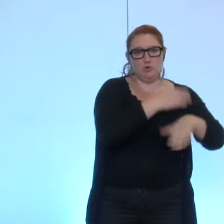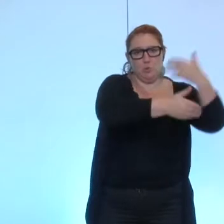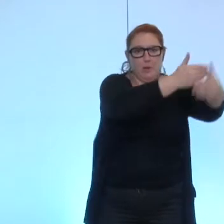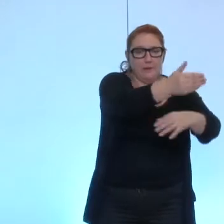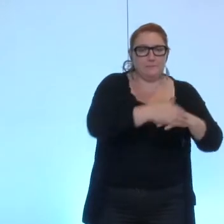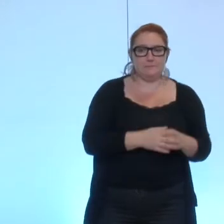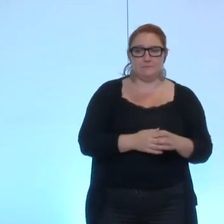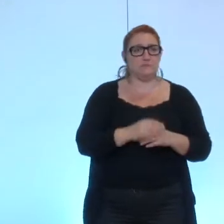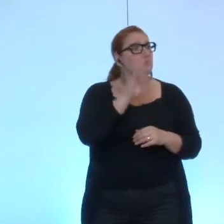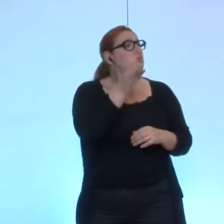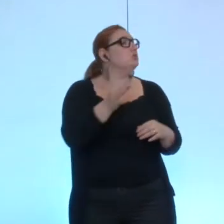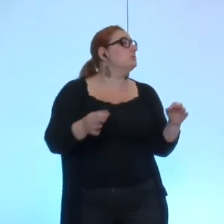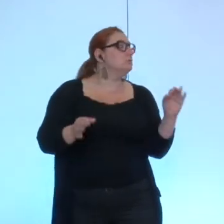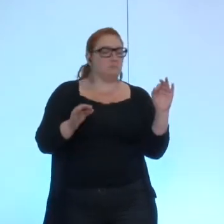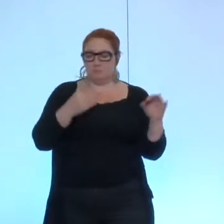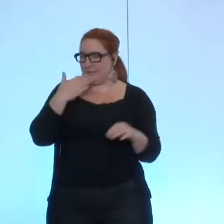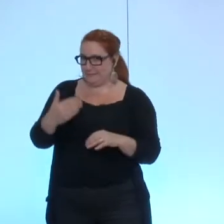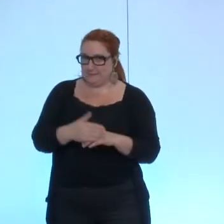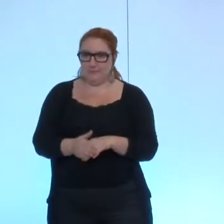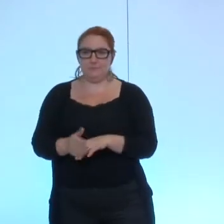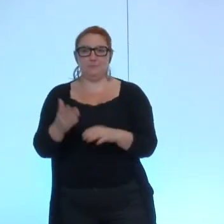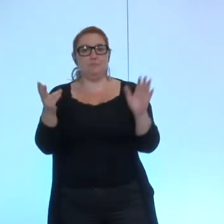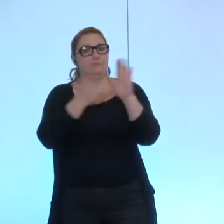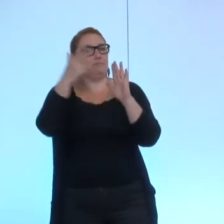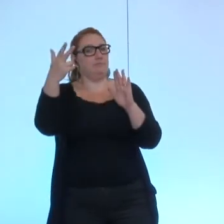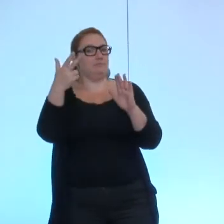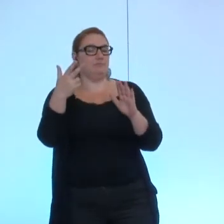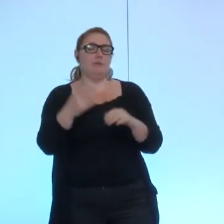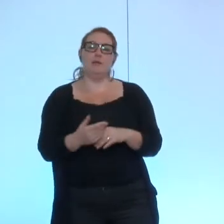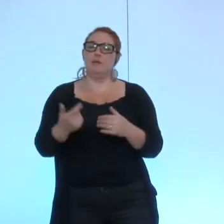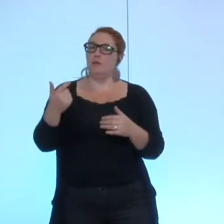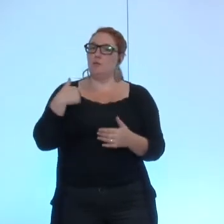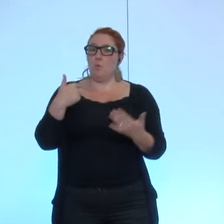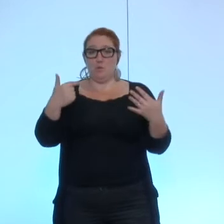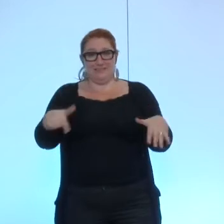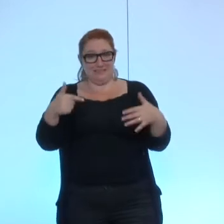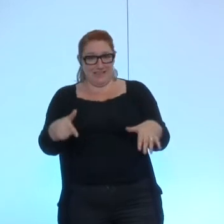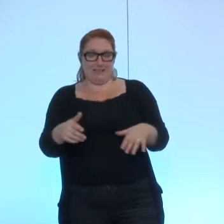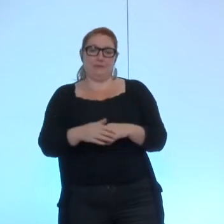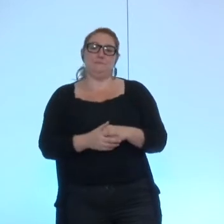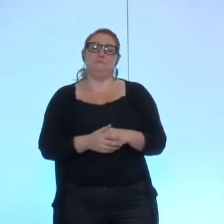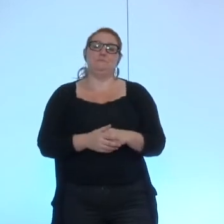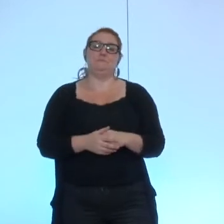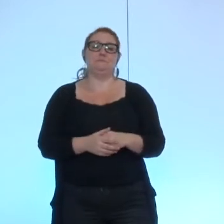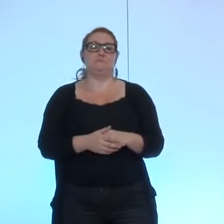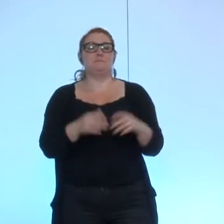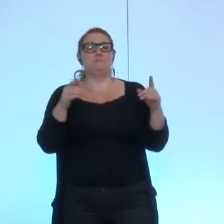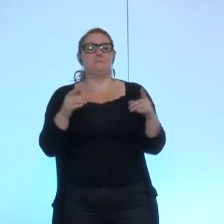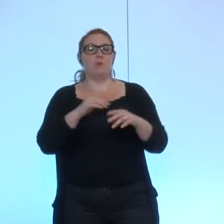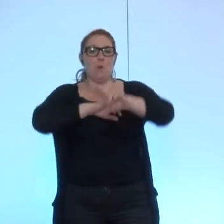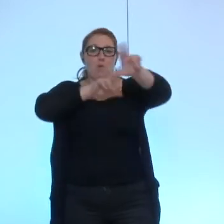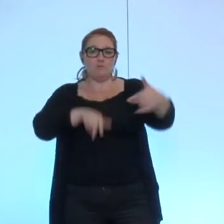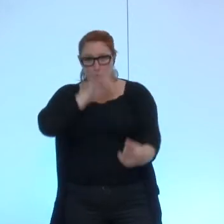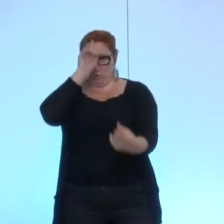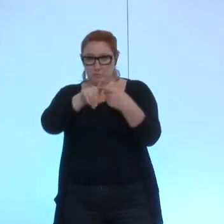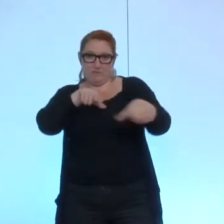de progrès oui merci cette délibération numéro 16 est adoptée délibération numéro 17 convention d'objectifs et de moyens